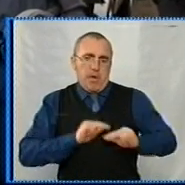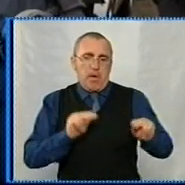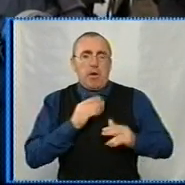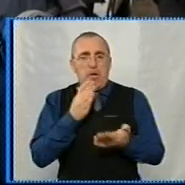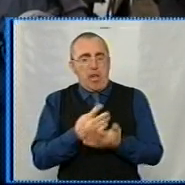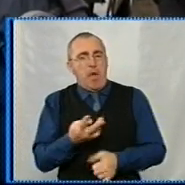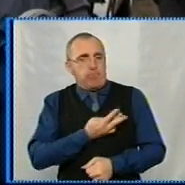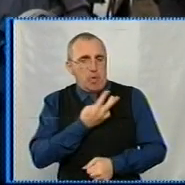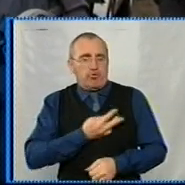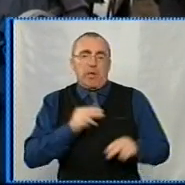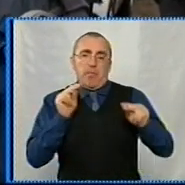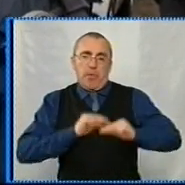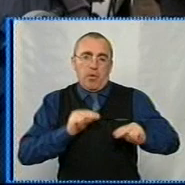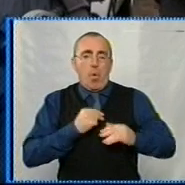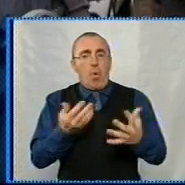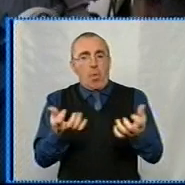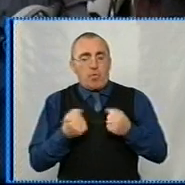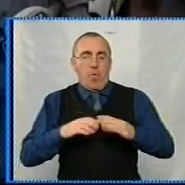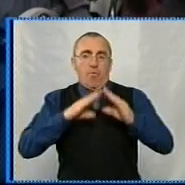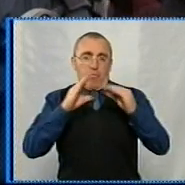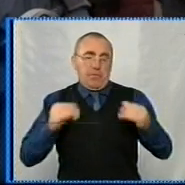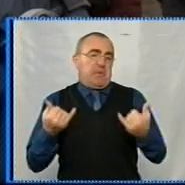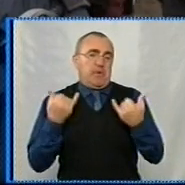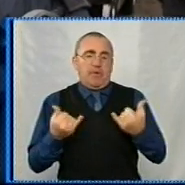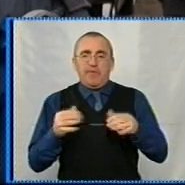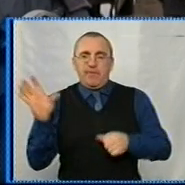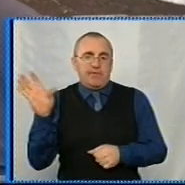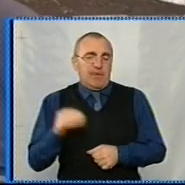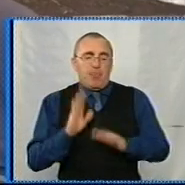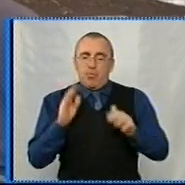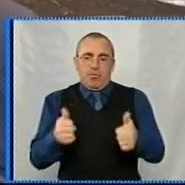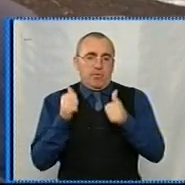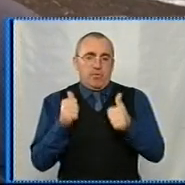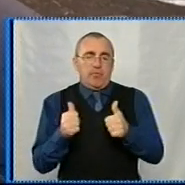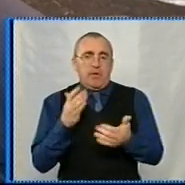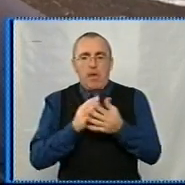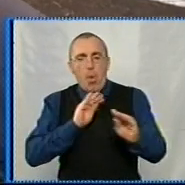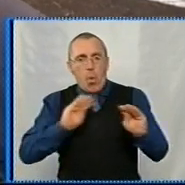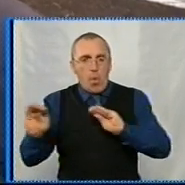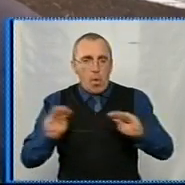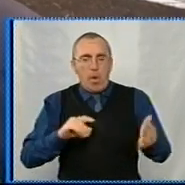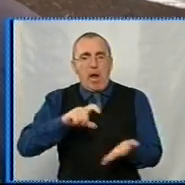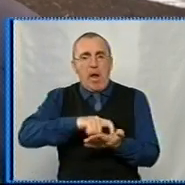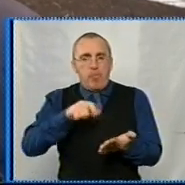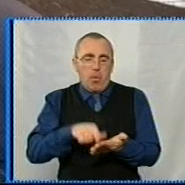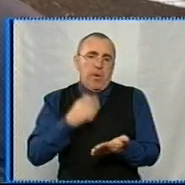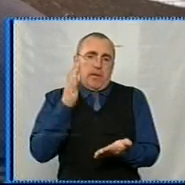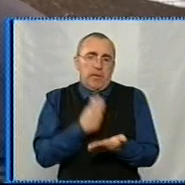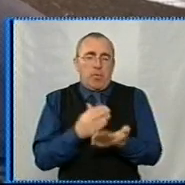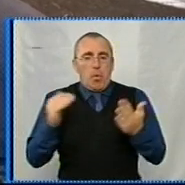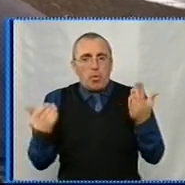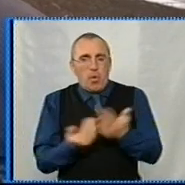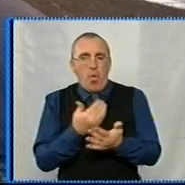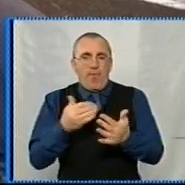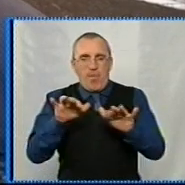є бажання працювати, отримали автомобіль і тепер все буде взагалі добре. Є все оснащення в кабінетах, є нова